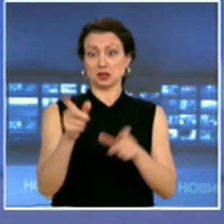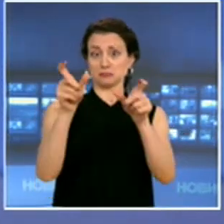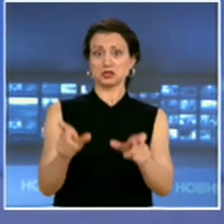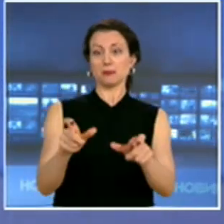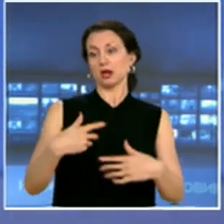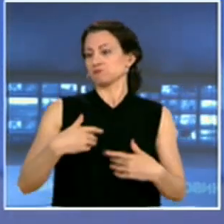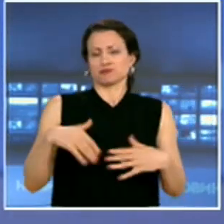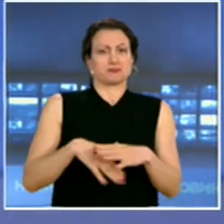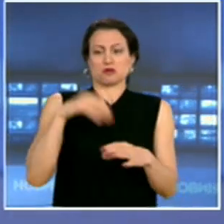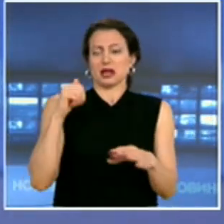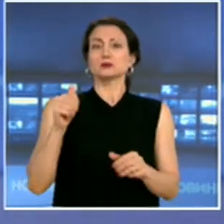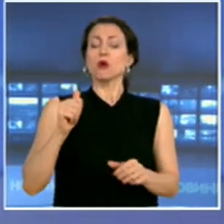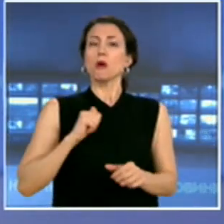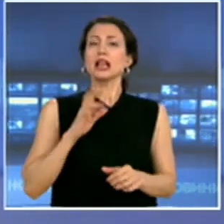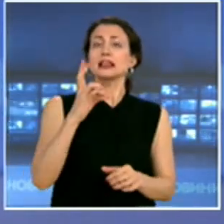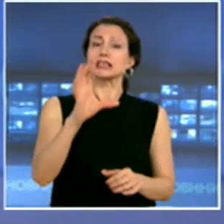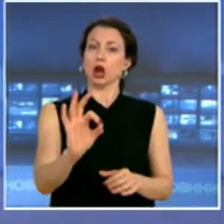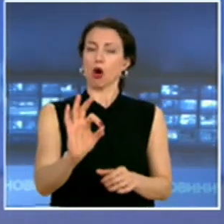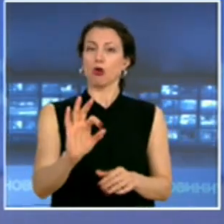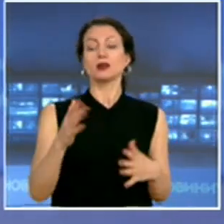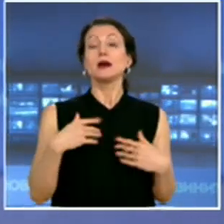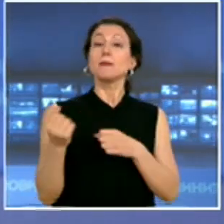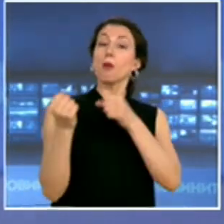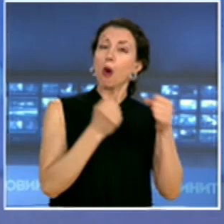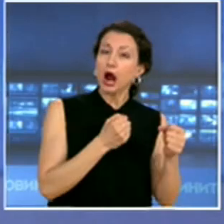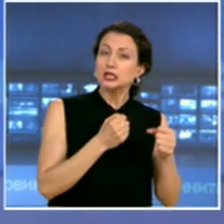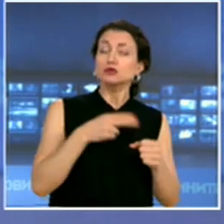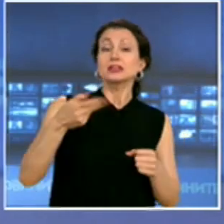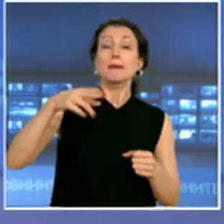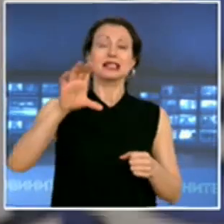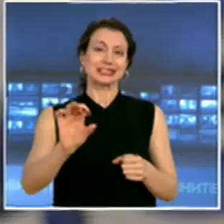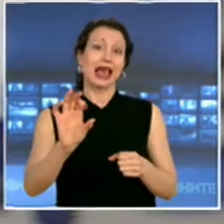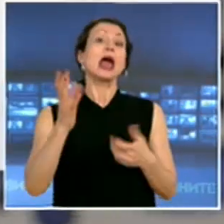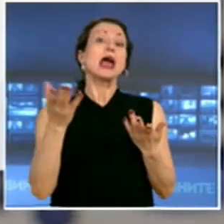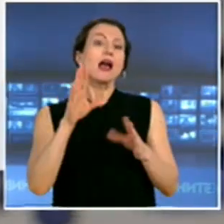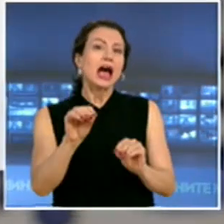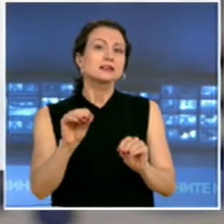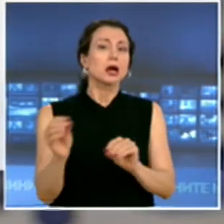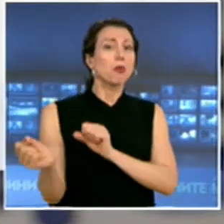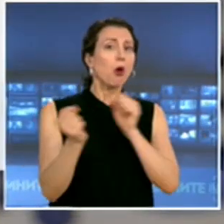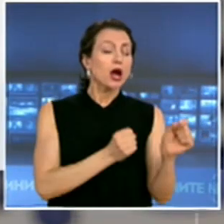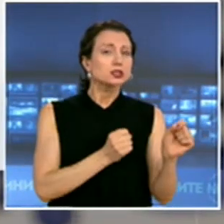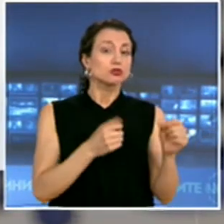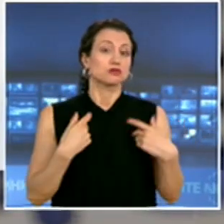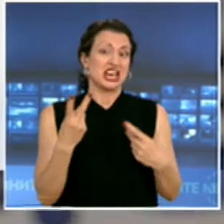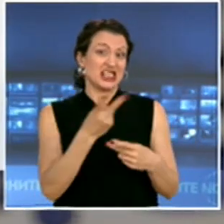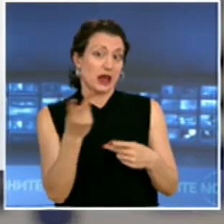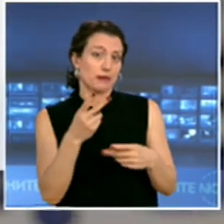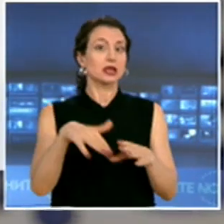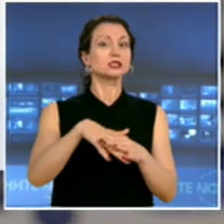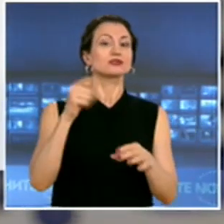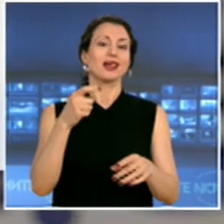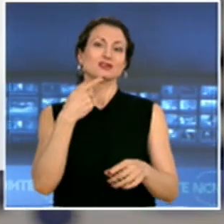НСО. В позиция Движението за права и свободи по-късно заявиха, цитирам. Ахмет Доган и Делян Пеевски се отказват заради